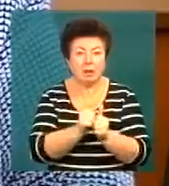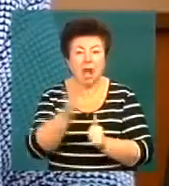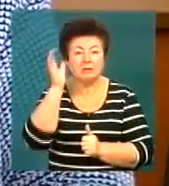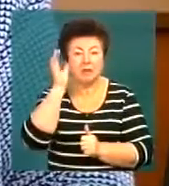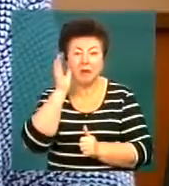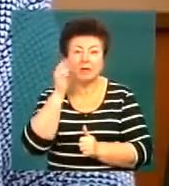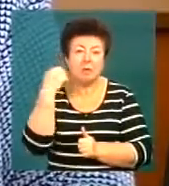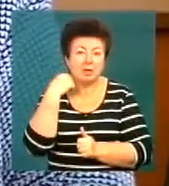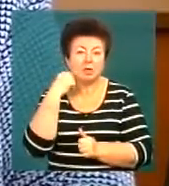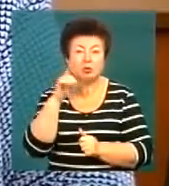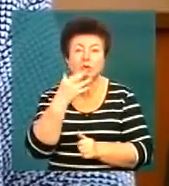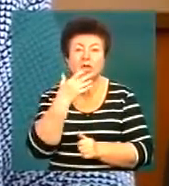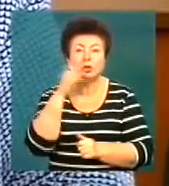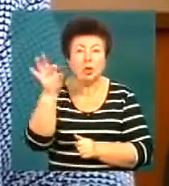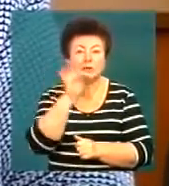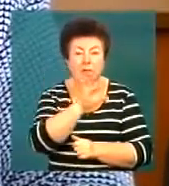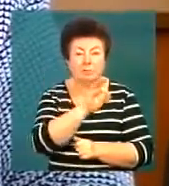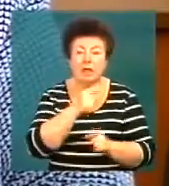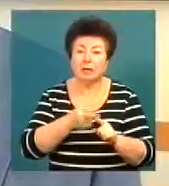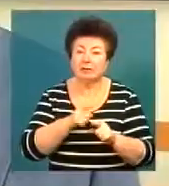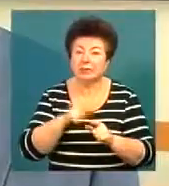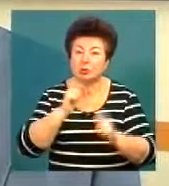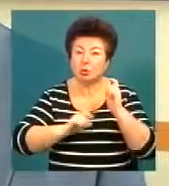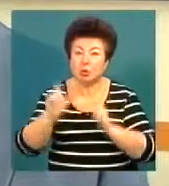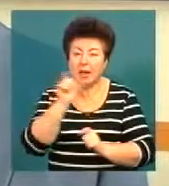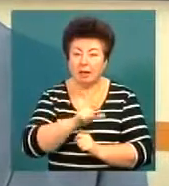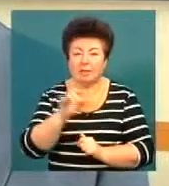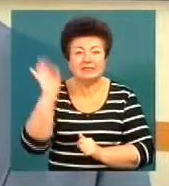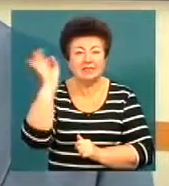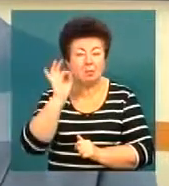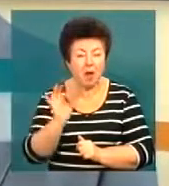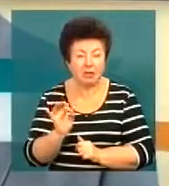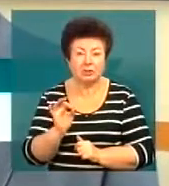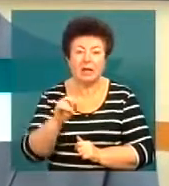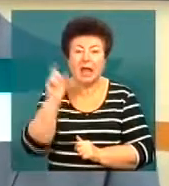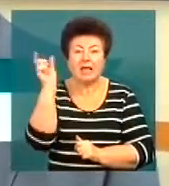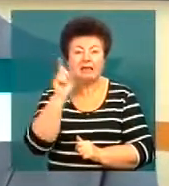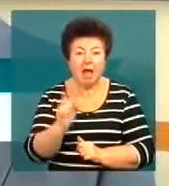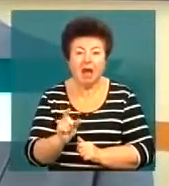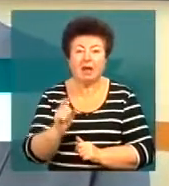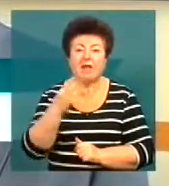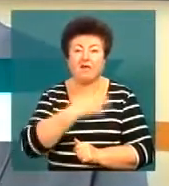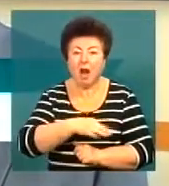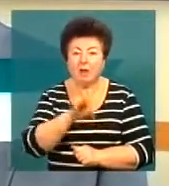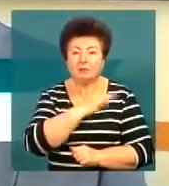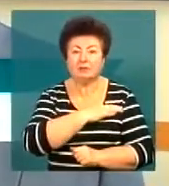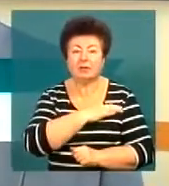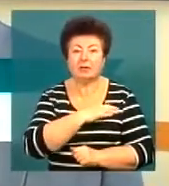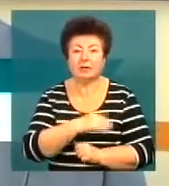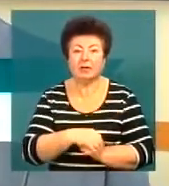аспірантами британцями також іноземців. Це студенти з Німеччини, Італії, Іспанії, Франції,